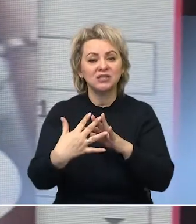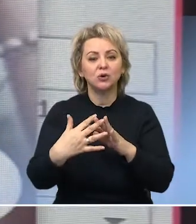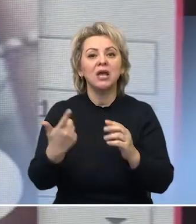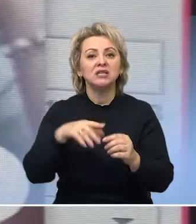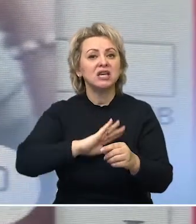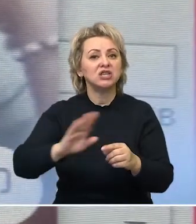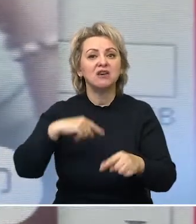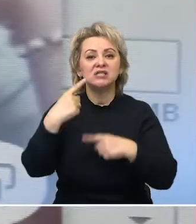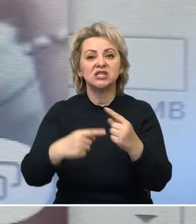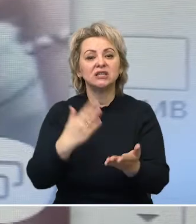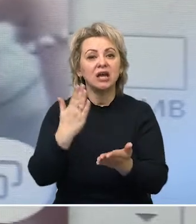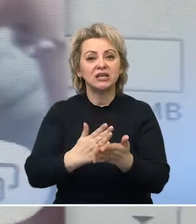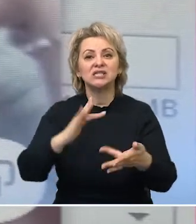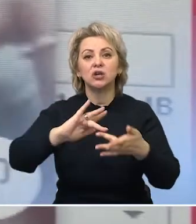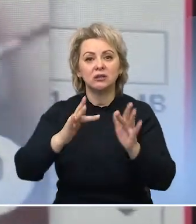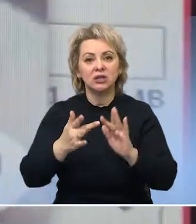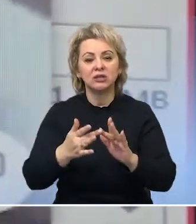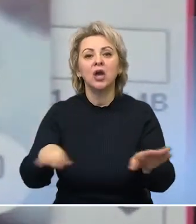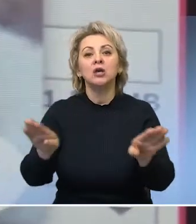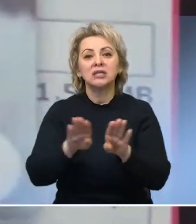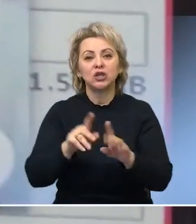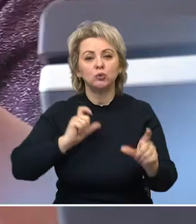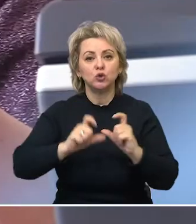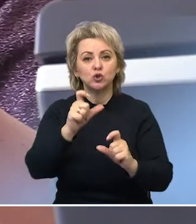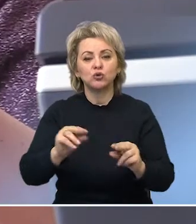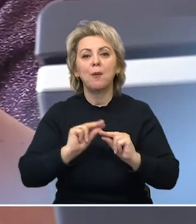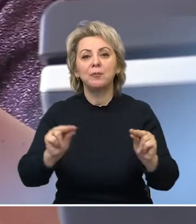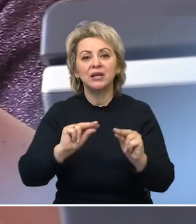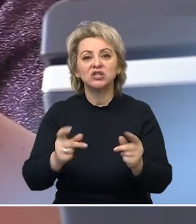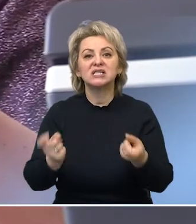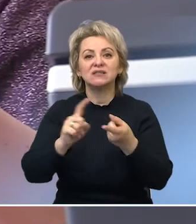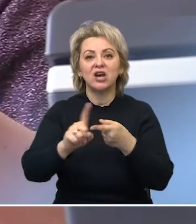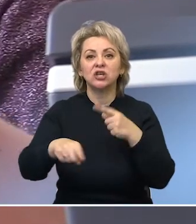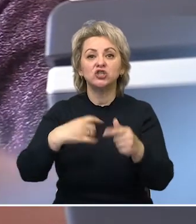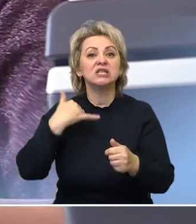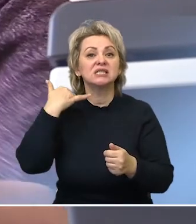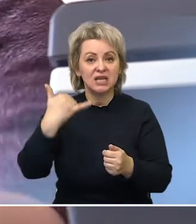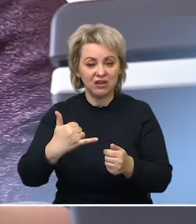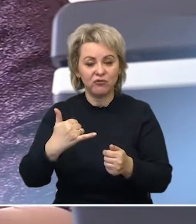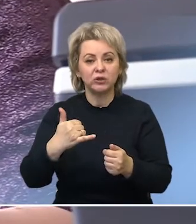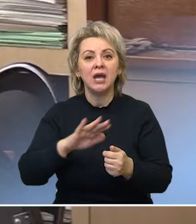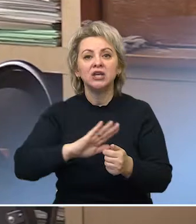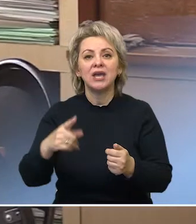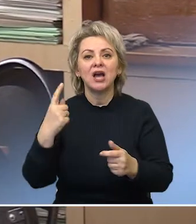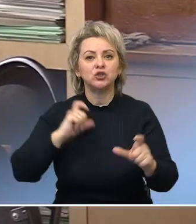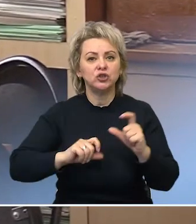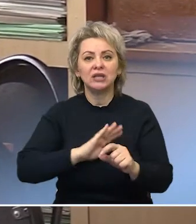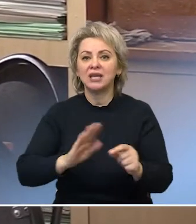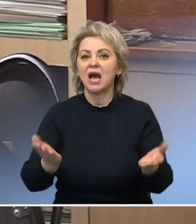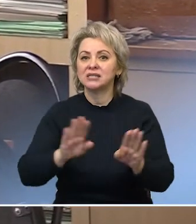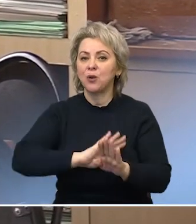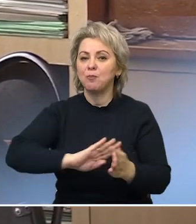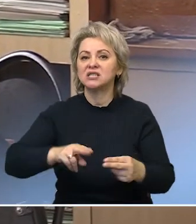прием интернета. С такими студентами преподаватели связываются по сотовой связи. Ни один студент не останется без внимания преподавателя.